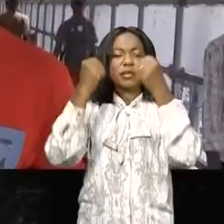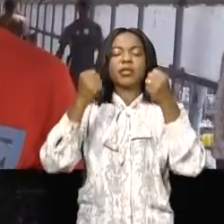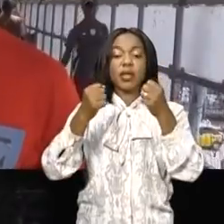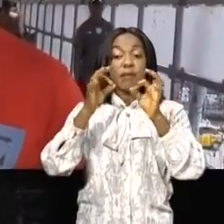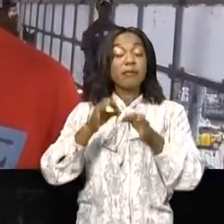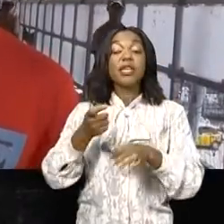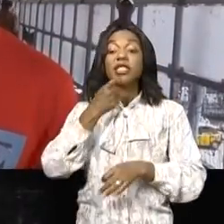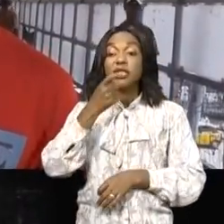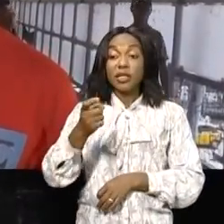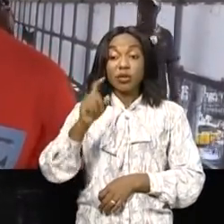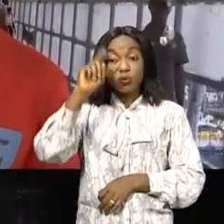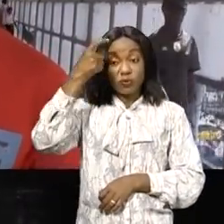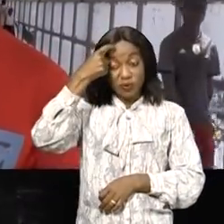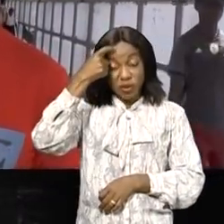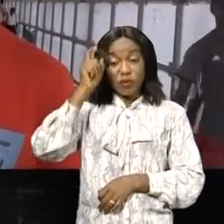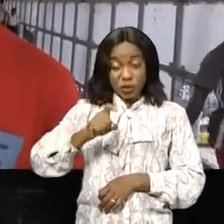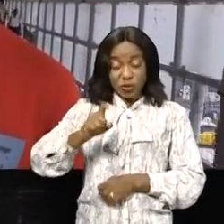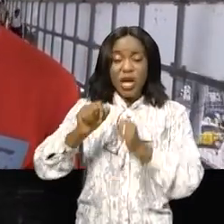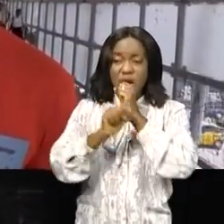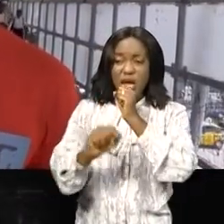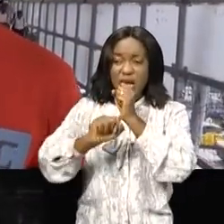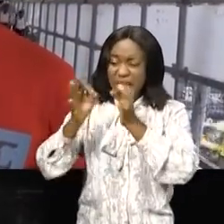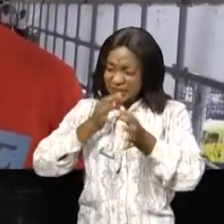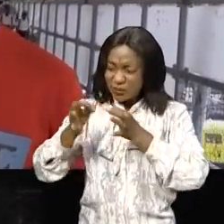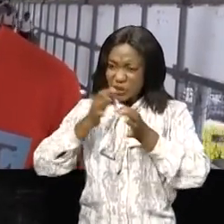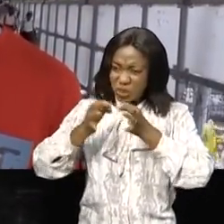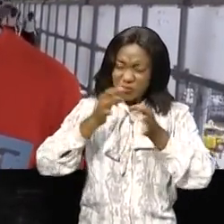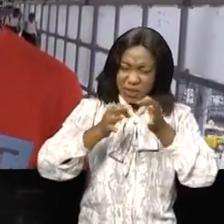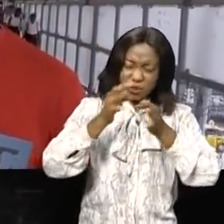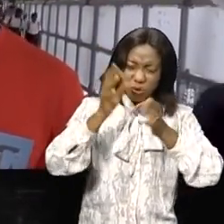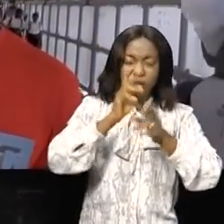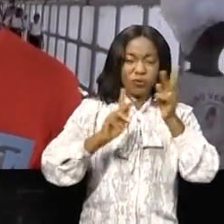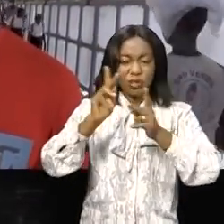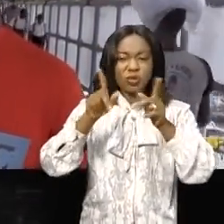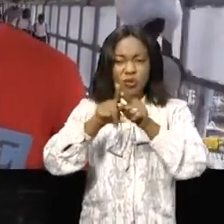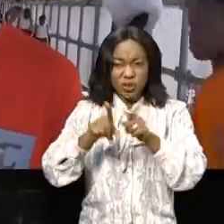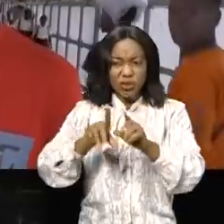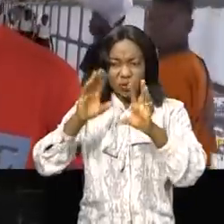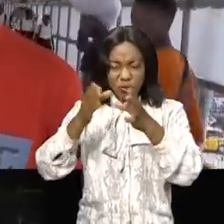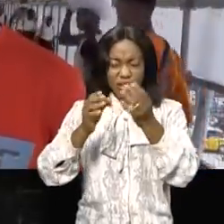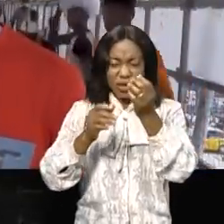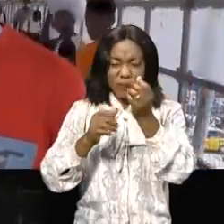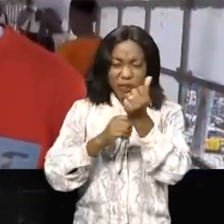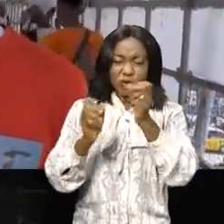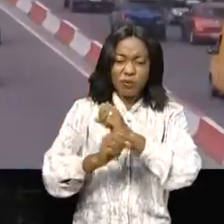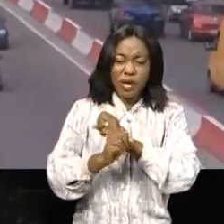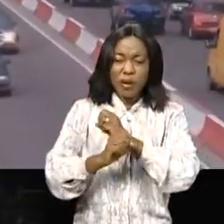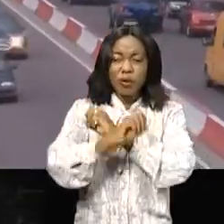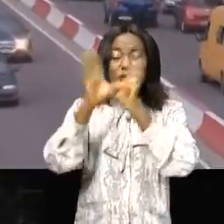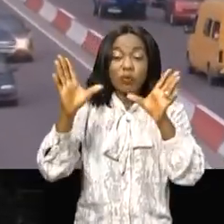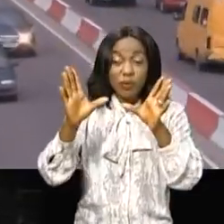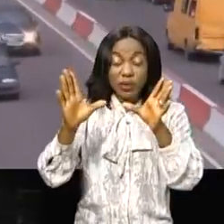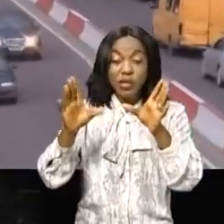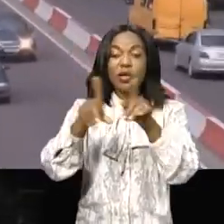gouvernement qu'il faut une petite sensibilisation, une explication à la population, à la communauté, les biens fondés de cette passerelle. Les